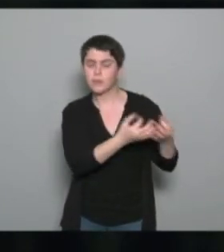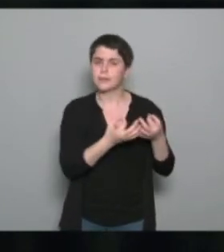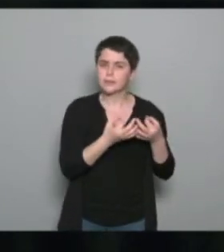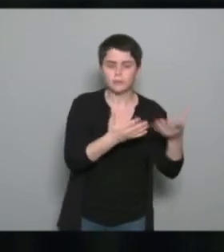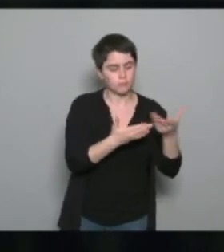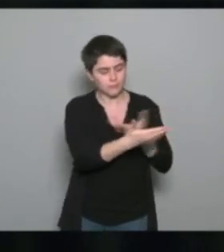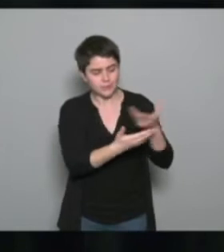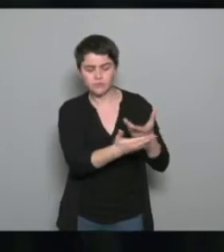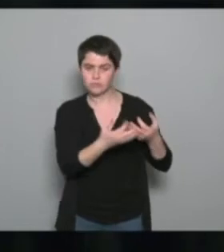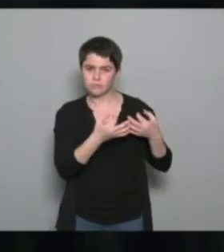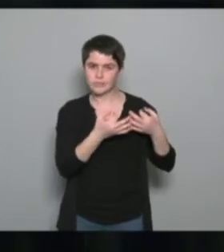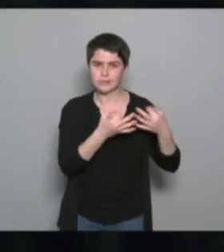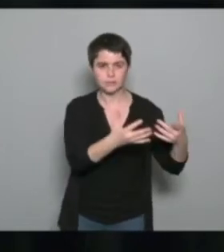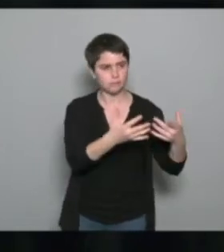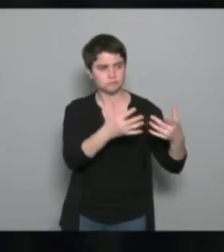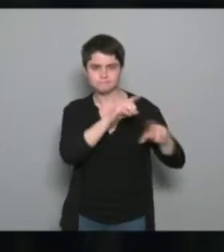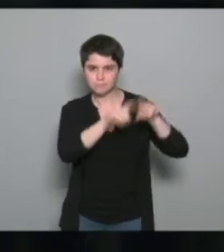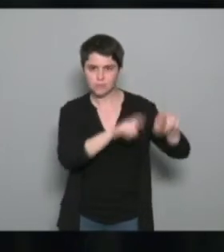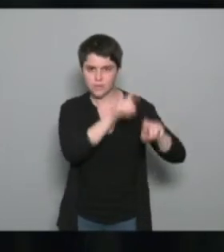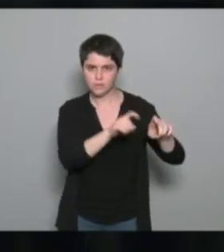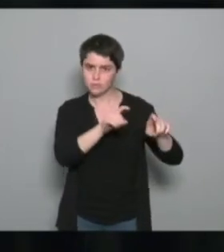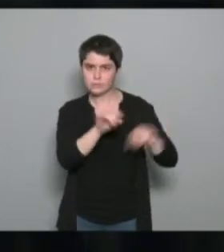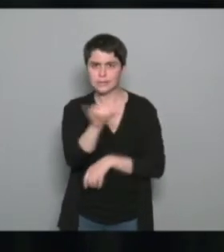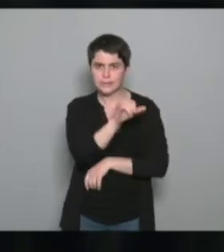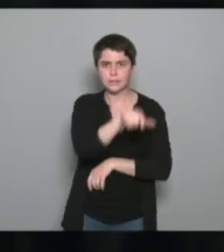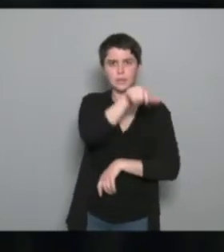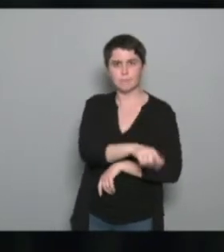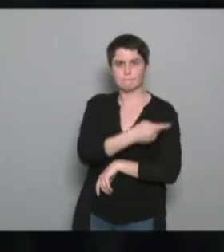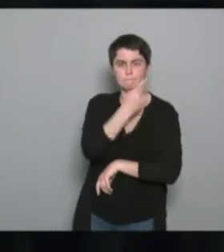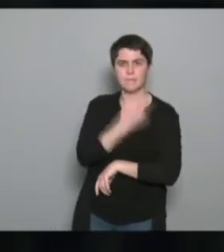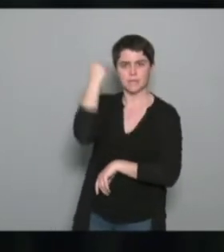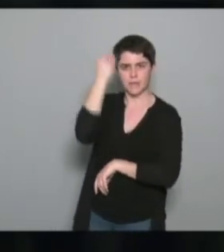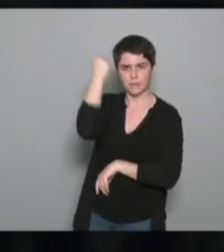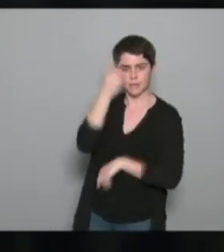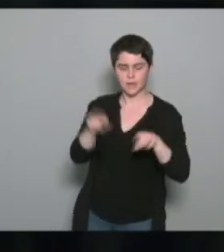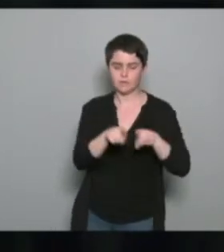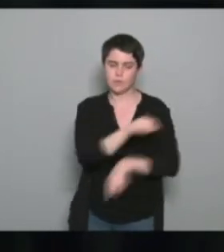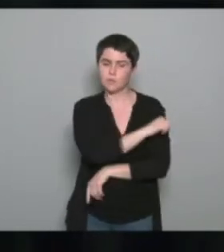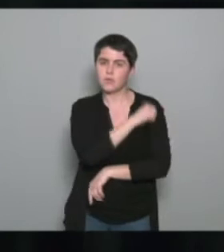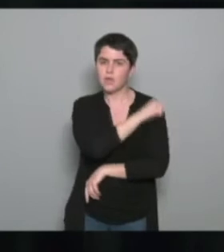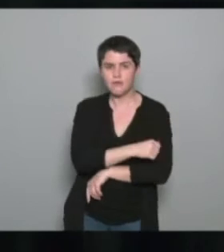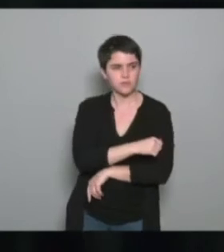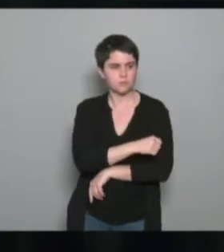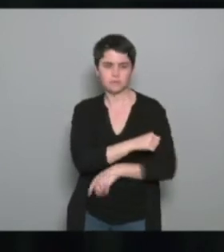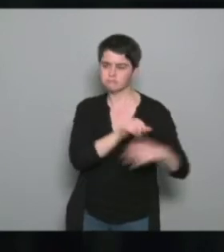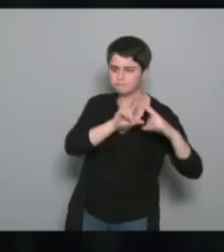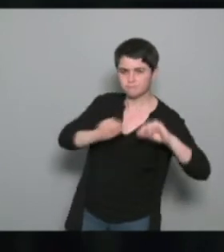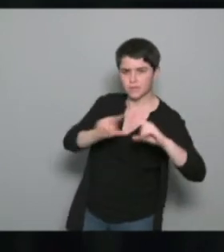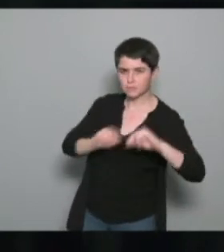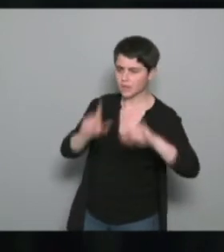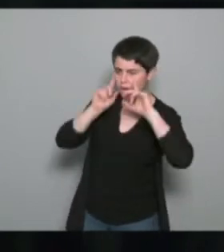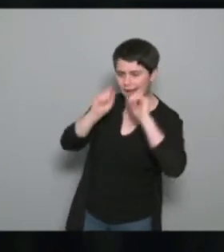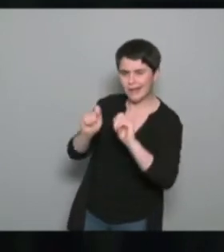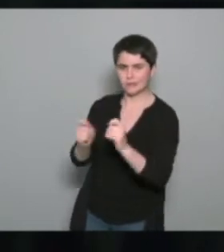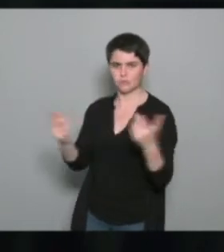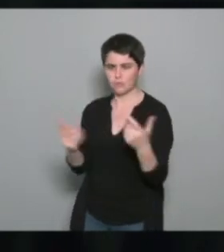psychiatre et le personnel soignant pour travailler sur les précautions à prendre et sur les spécificités des